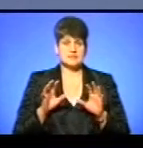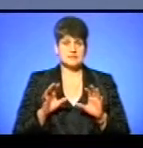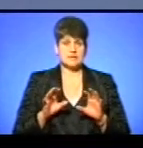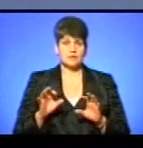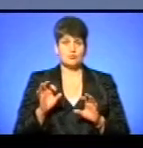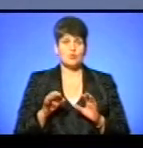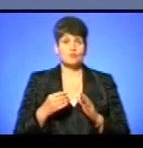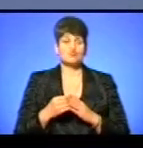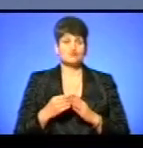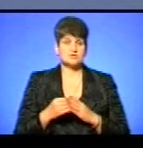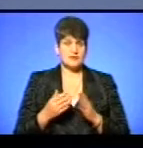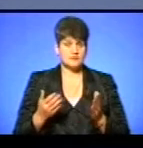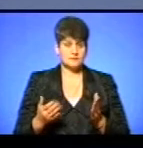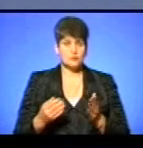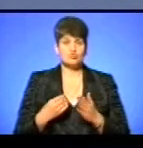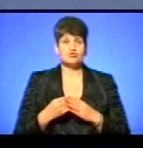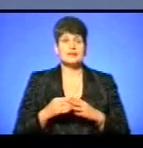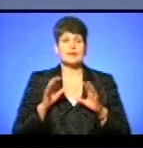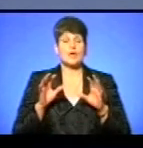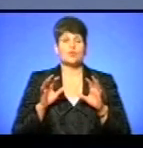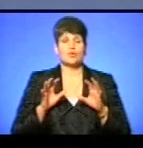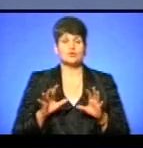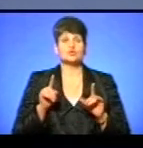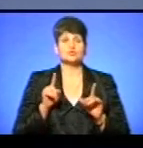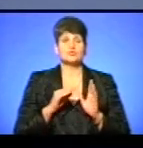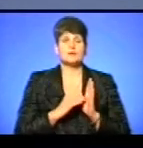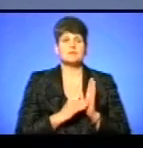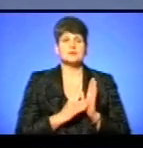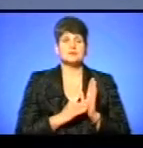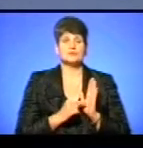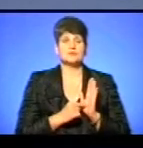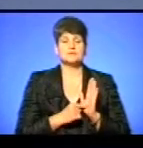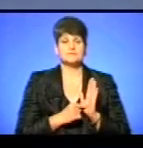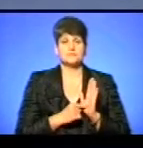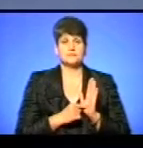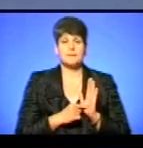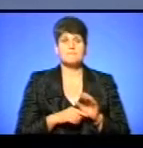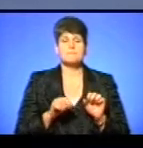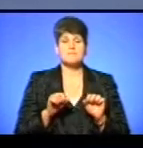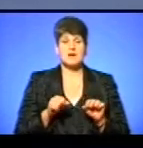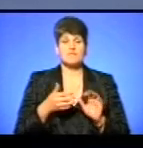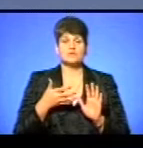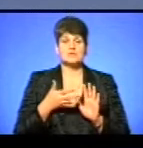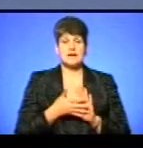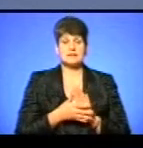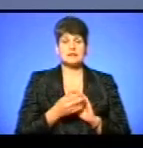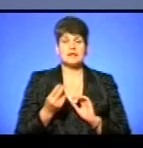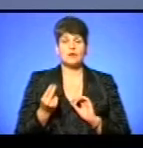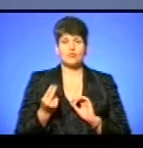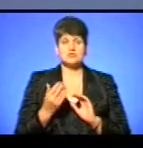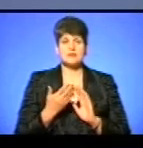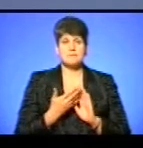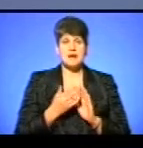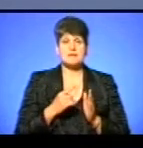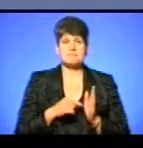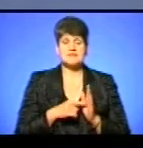бюджет, тобто бюджетний кодекс. Що в ньому чітко сказано? Що право тратити кошти має